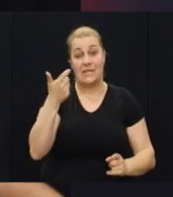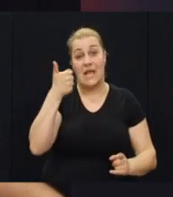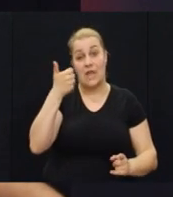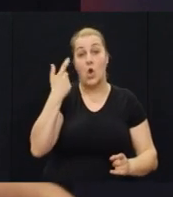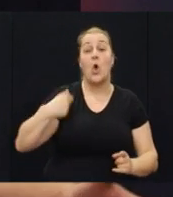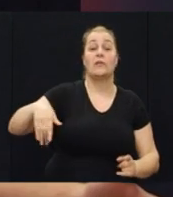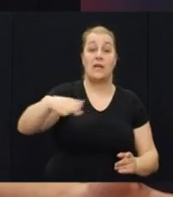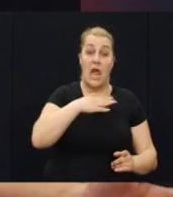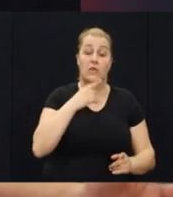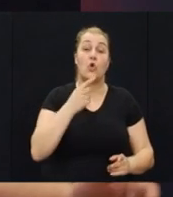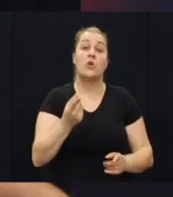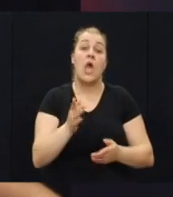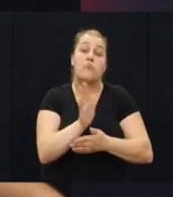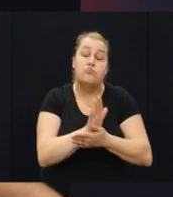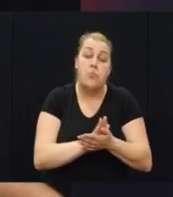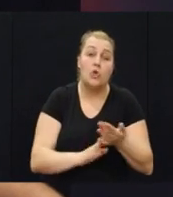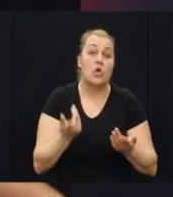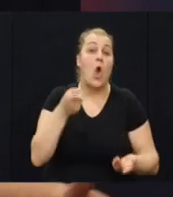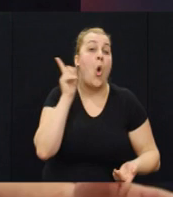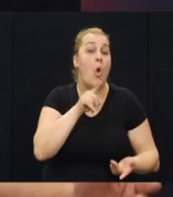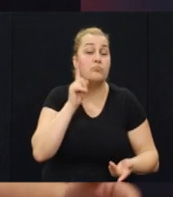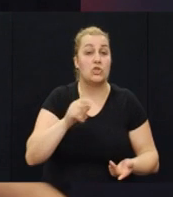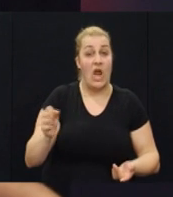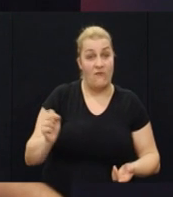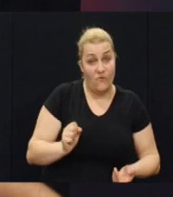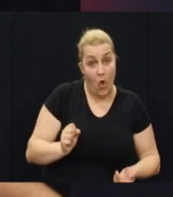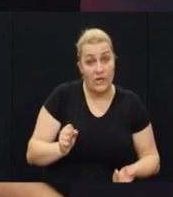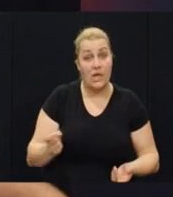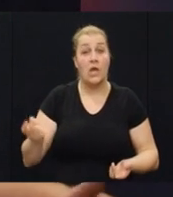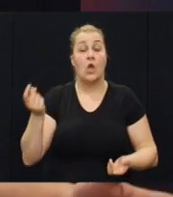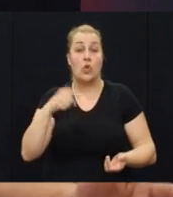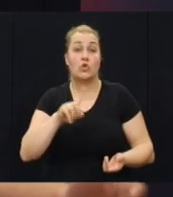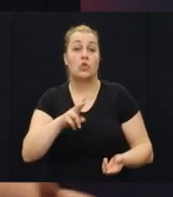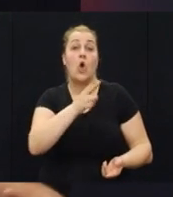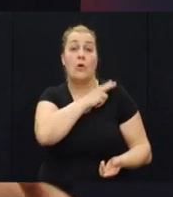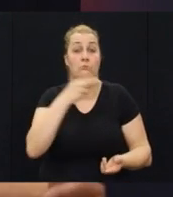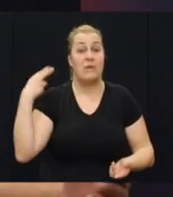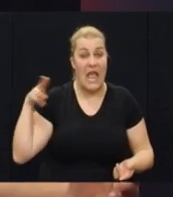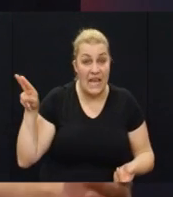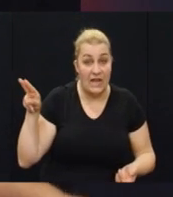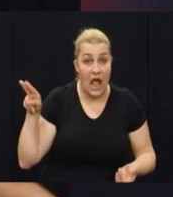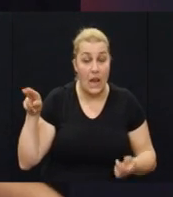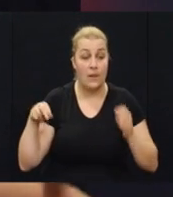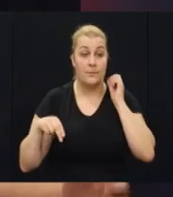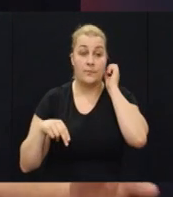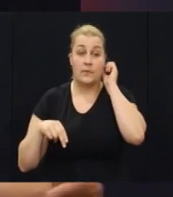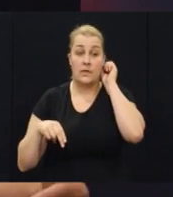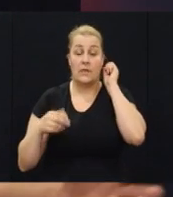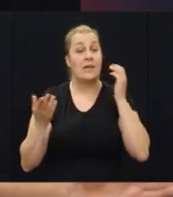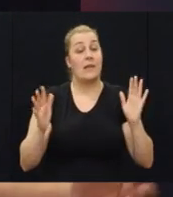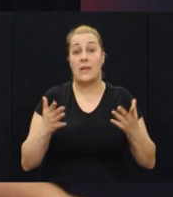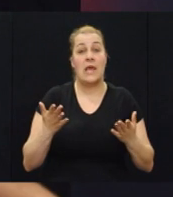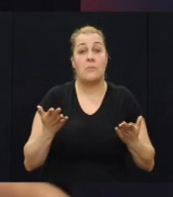koji je počeo od običnog vojnika on je došao i do generala i